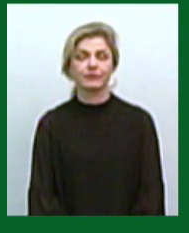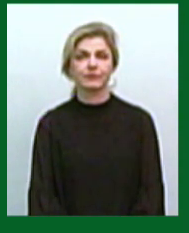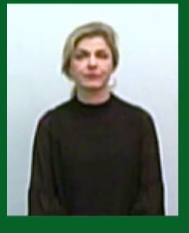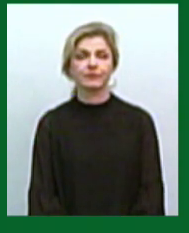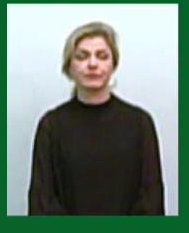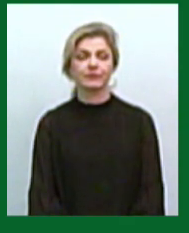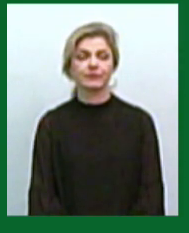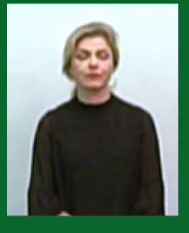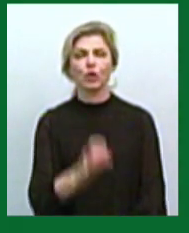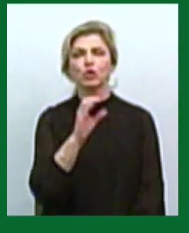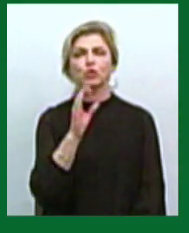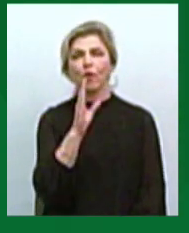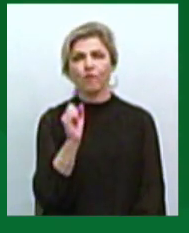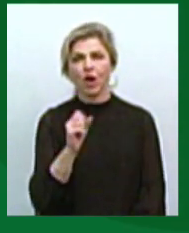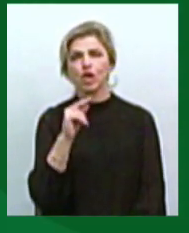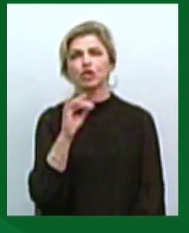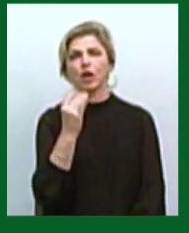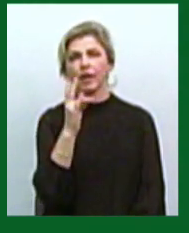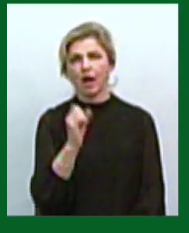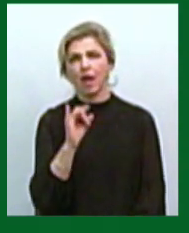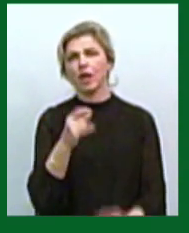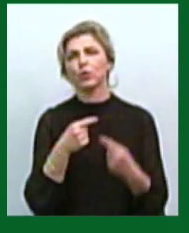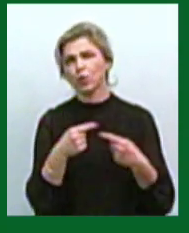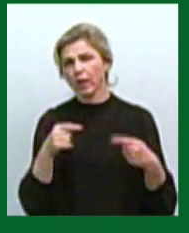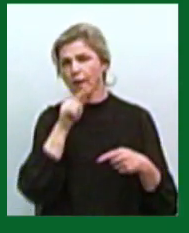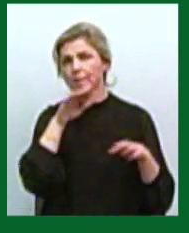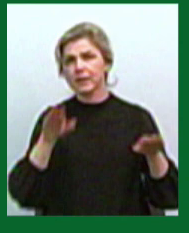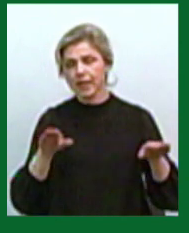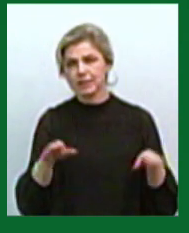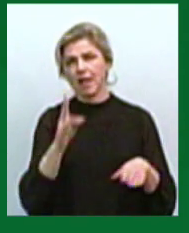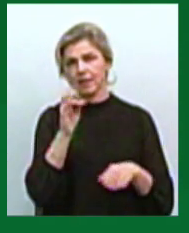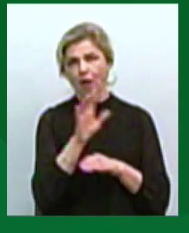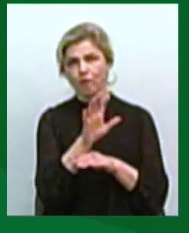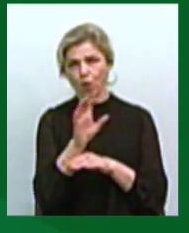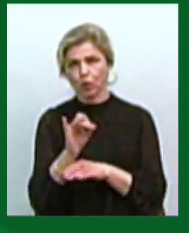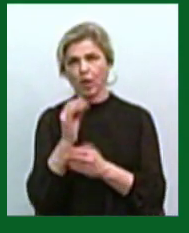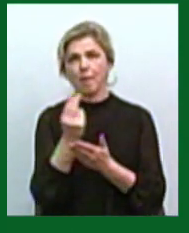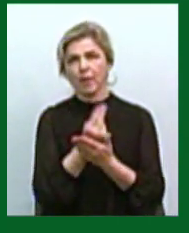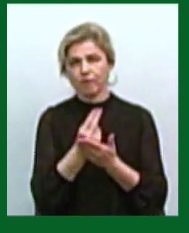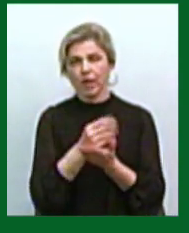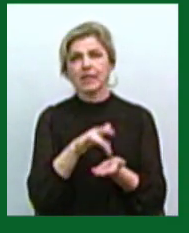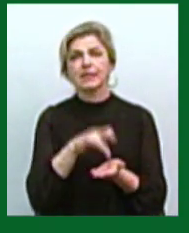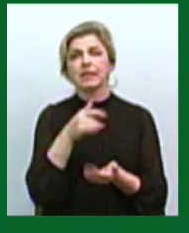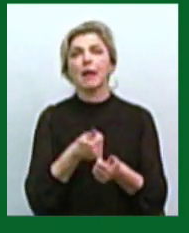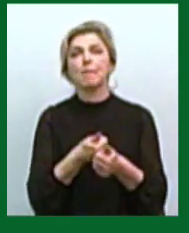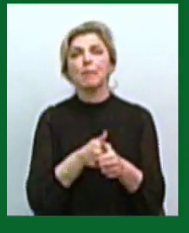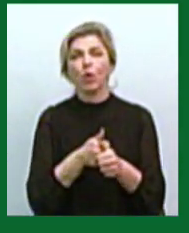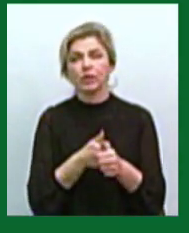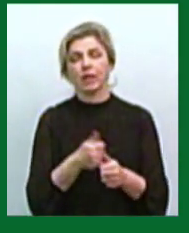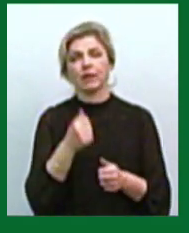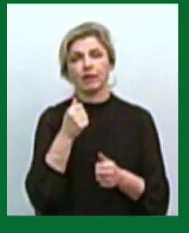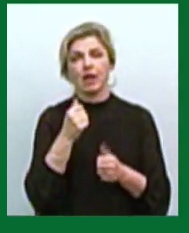Сови, чайки та пеганки у фотографіях та живописних полотнах. У Центральній міській бібліотеці імені Марка